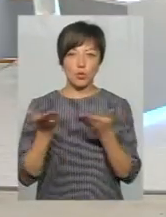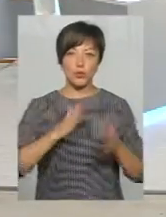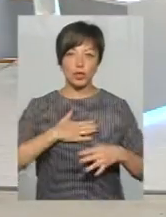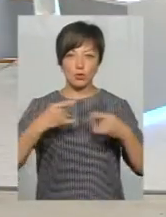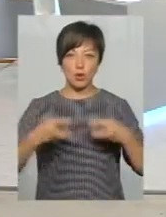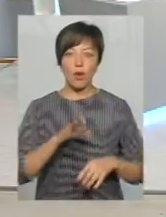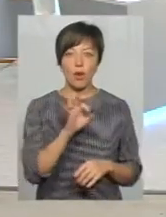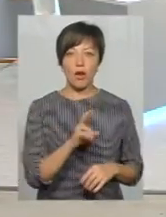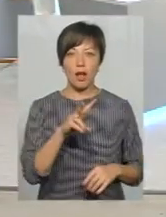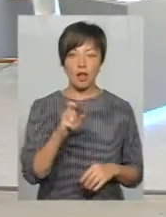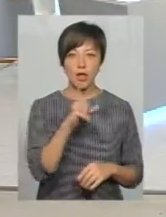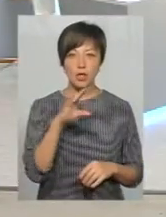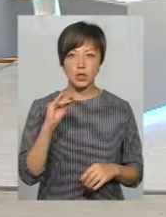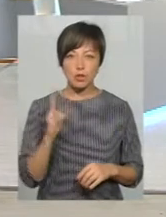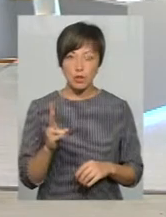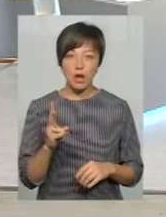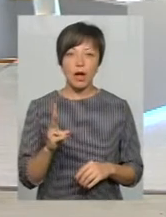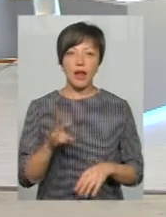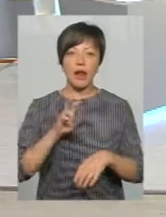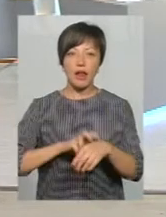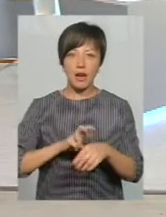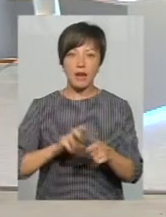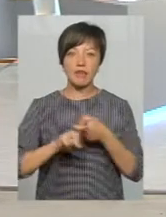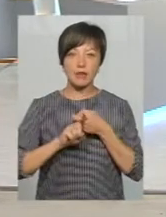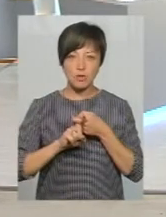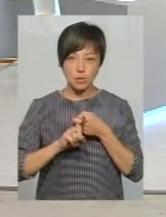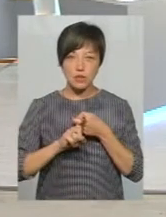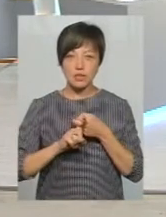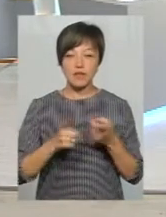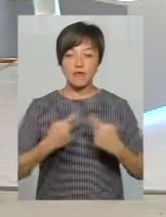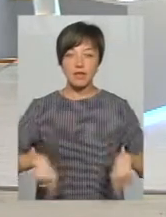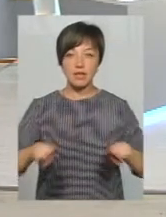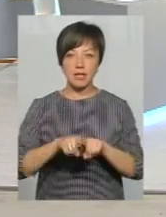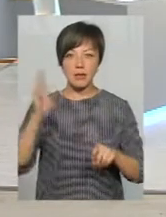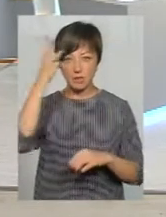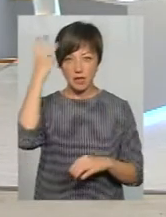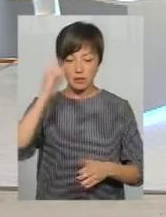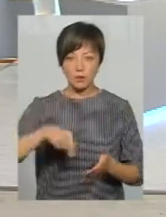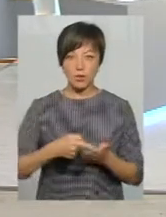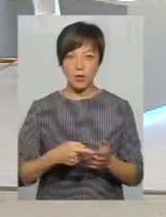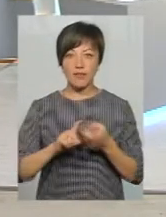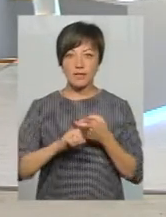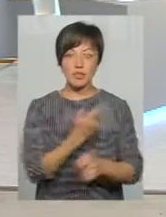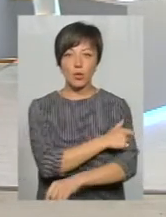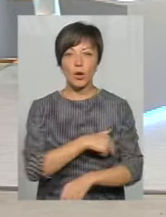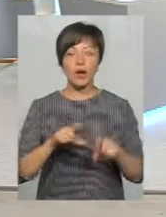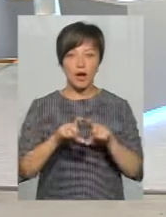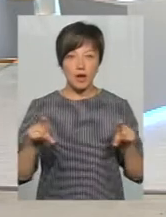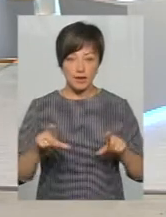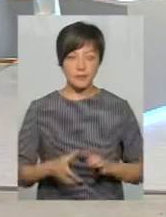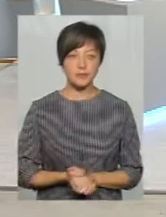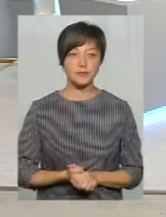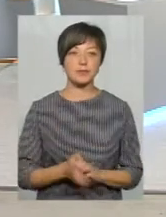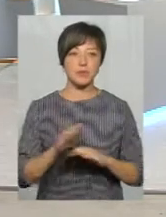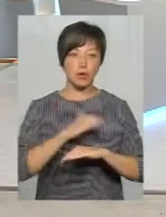нас сьогодні Ольга Лазюк, лікар-інфекціоніст відділення Хмельницької міської інфекційної лікарні. Доброго дня,